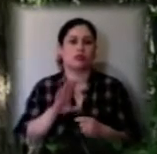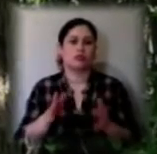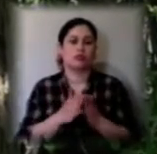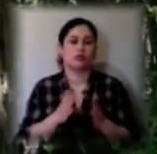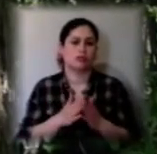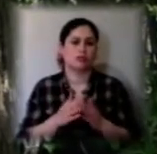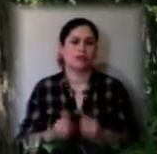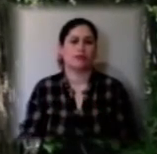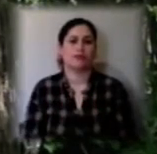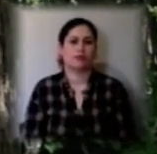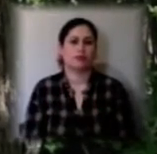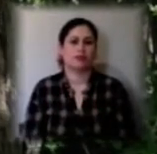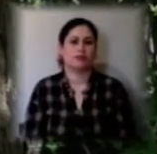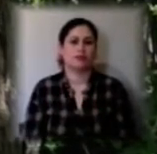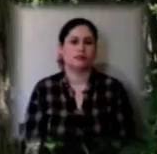відсутні господарі.